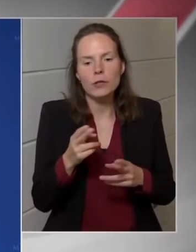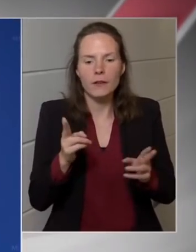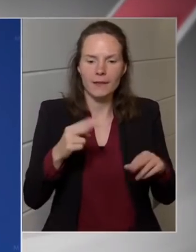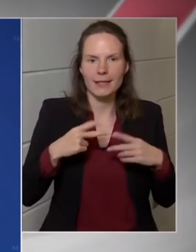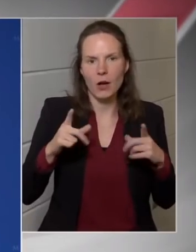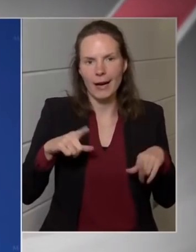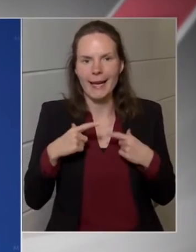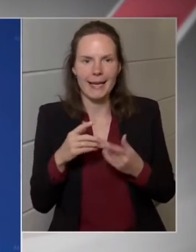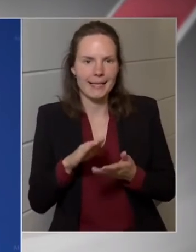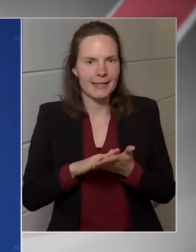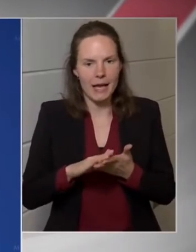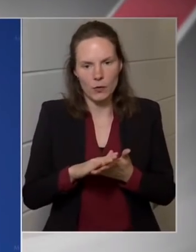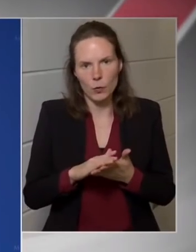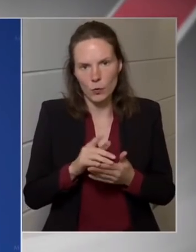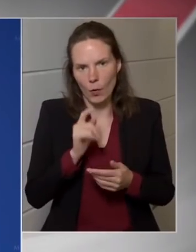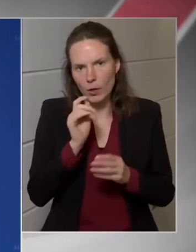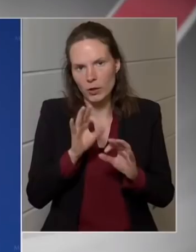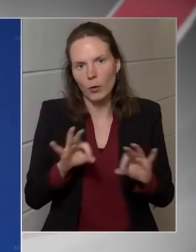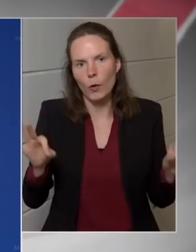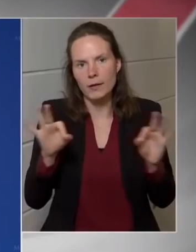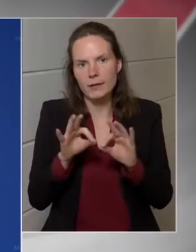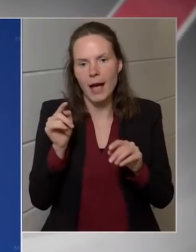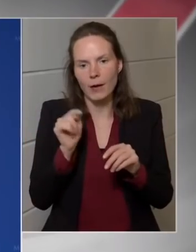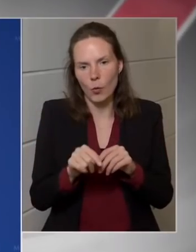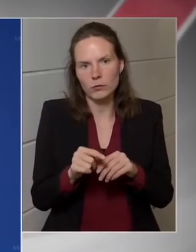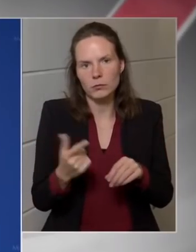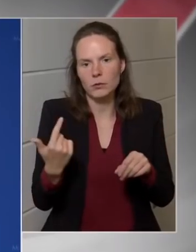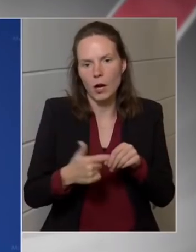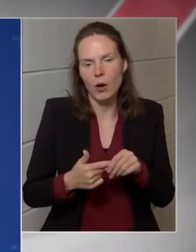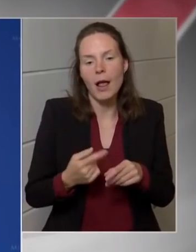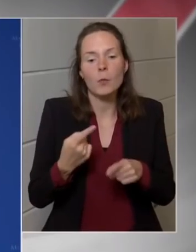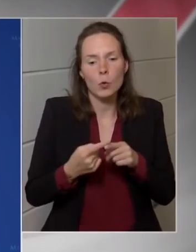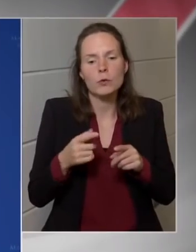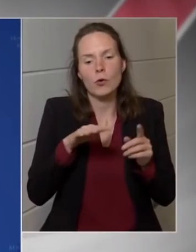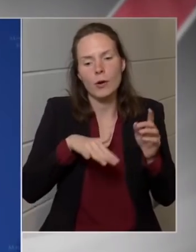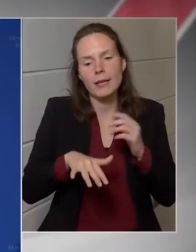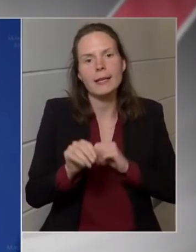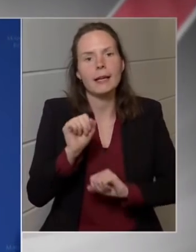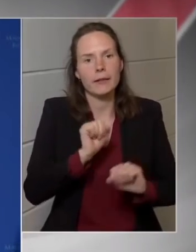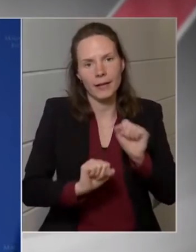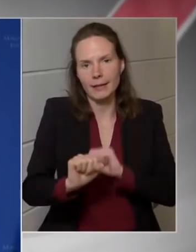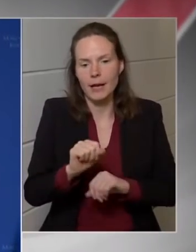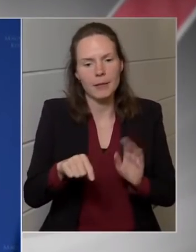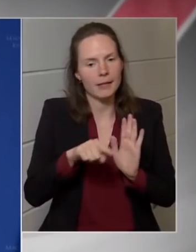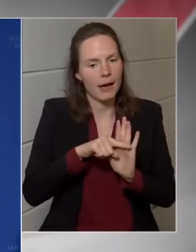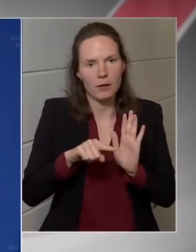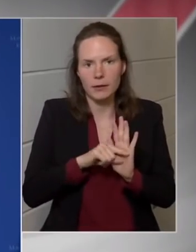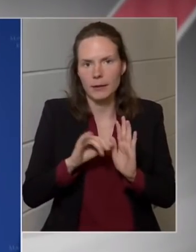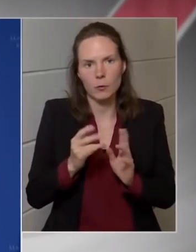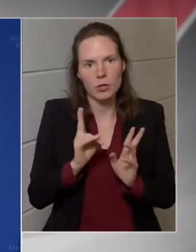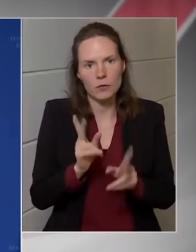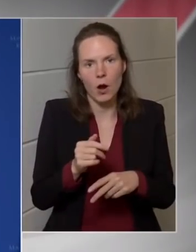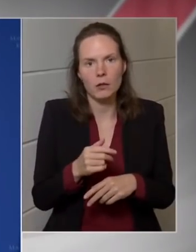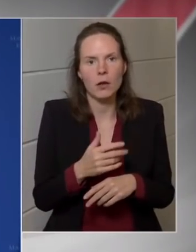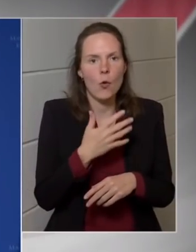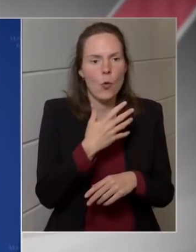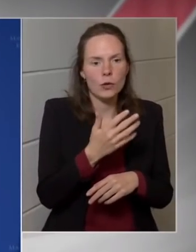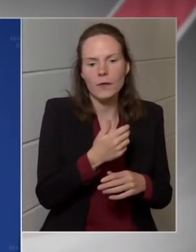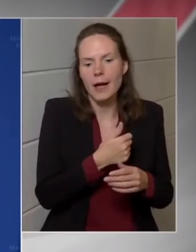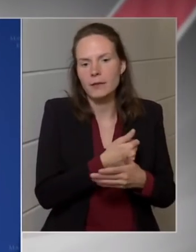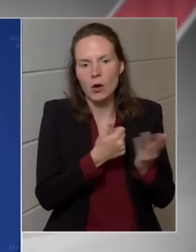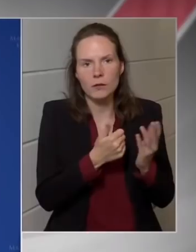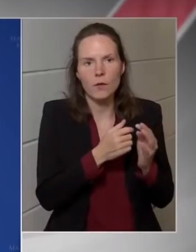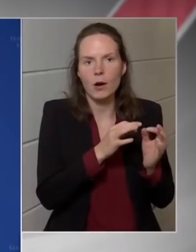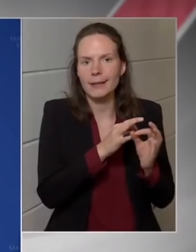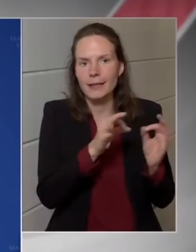Magyarországon tankolás, aminek ráadásul még környezetvédelmi negatívumai is vannak, hiszen átjöttek 50-60 kilométerről is Magyarországot tankolni. Tehát akár